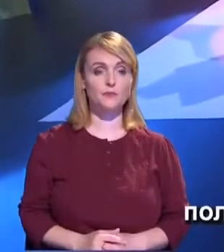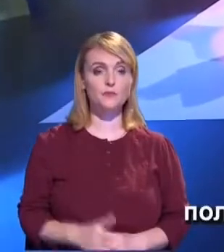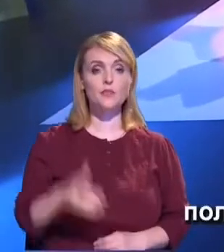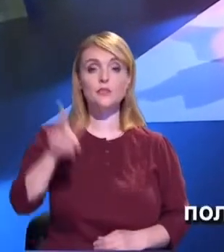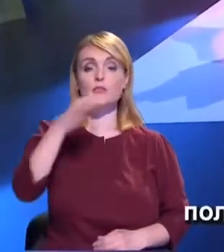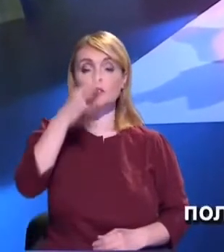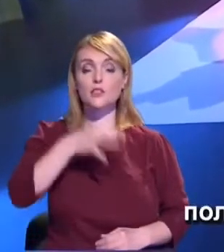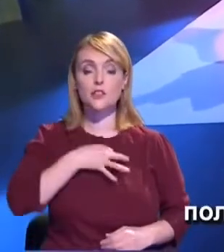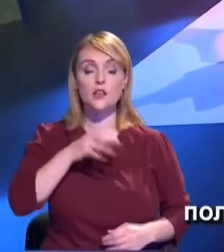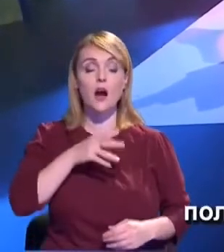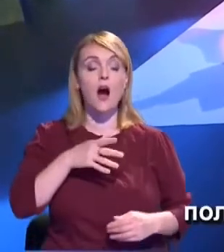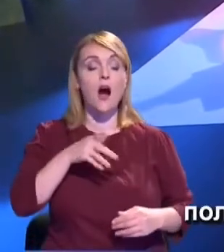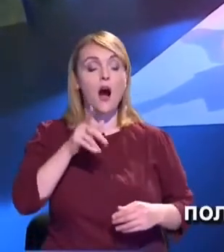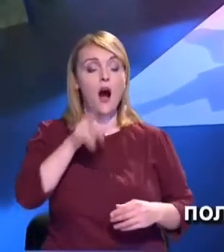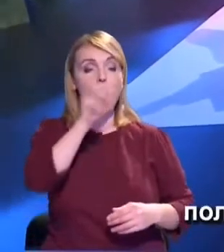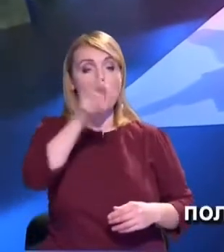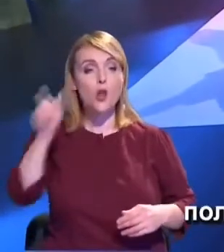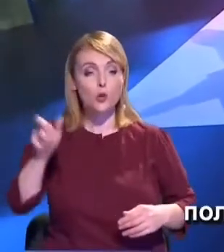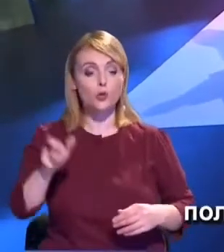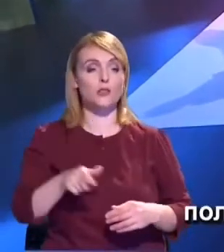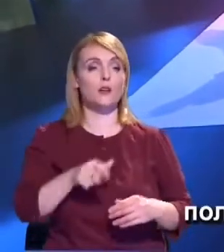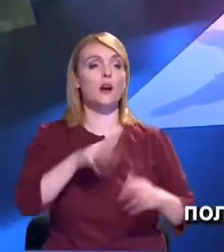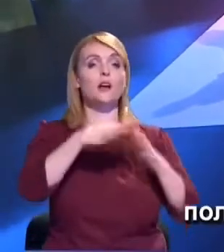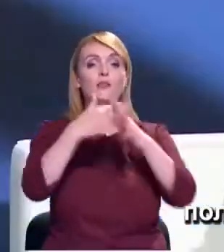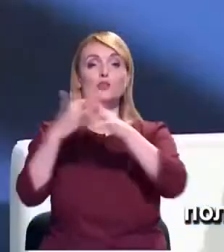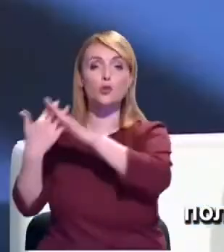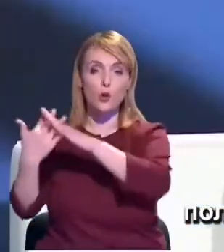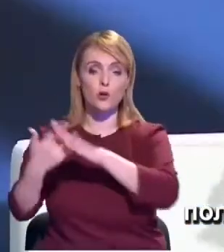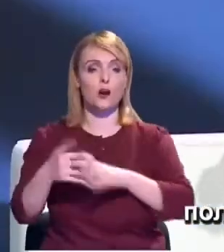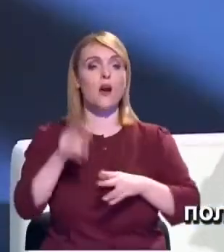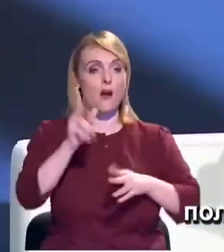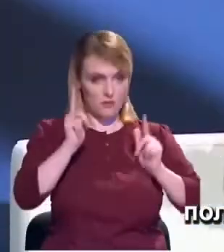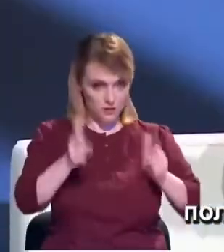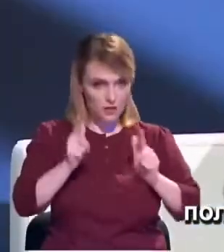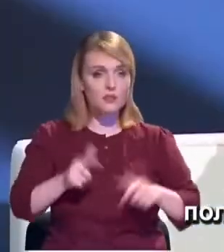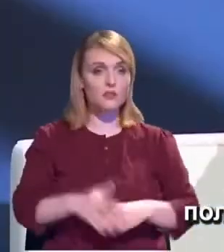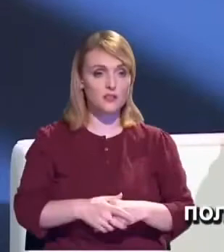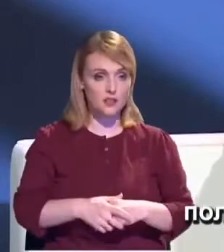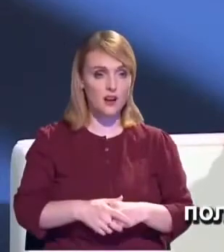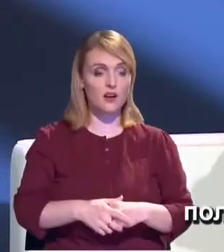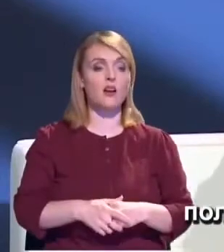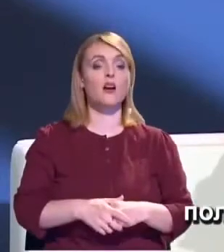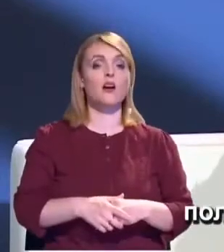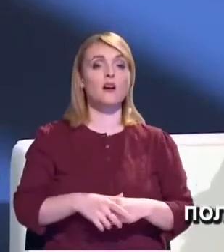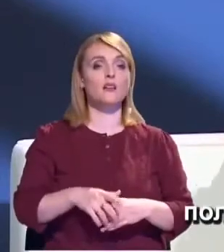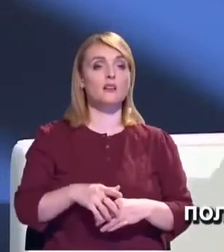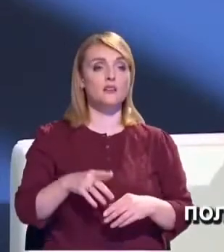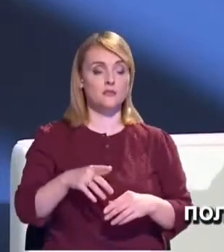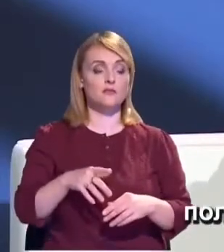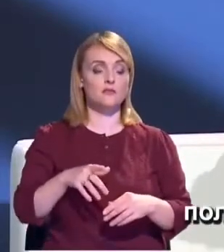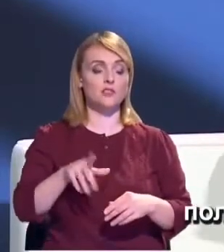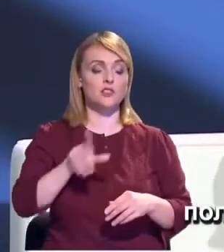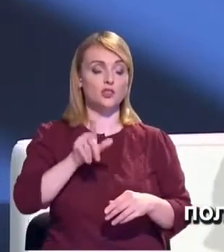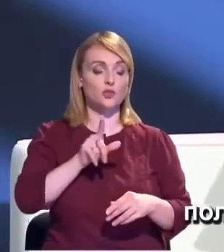locuitări, așa comuni, localității, cetățenii nemijlocit, care sunt beneficiari ai serviciilor de apă și